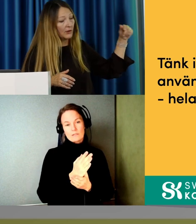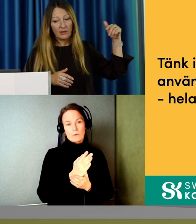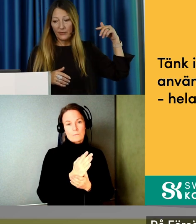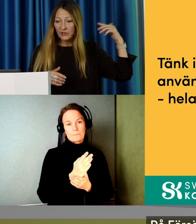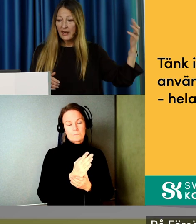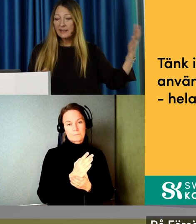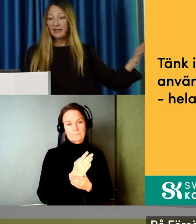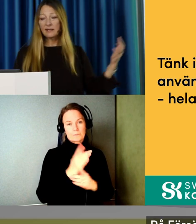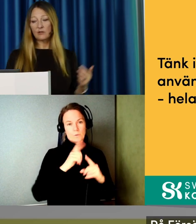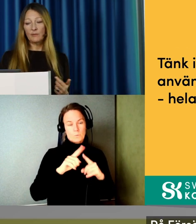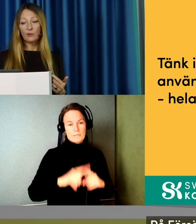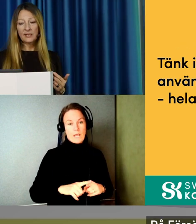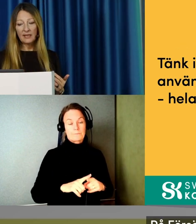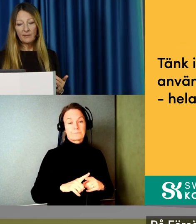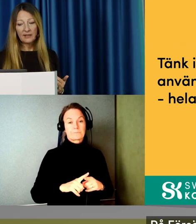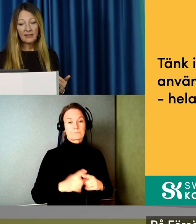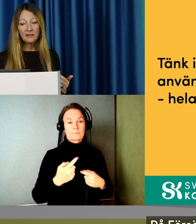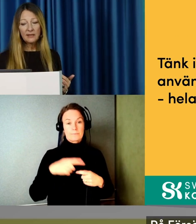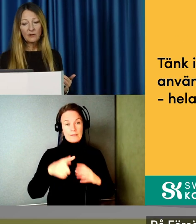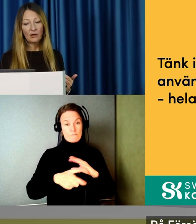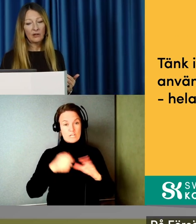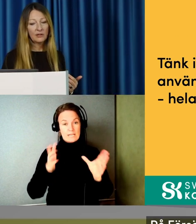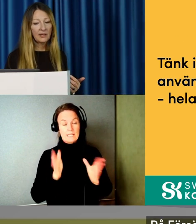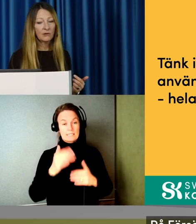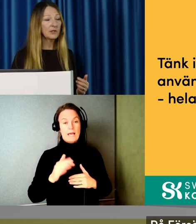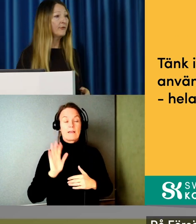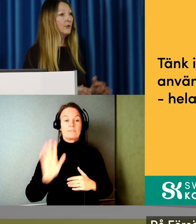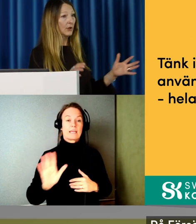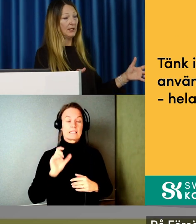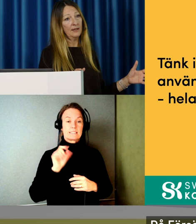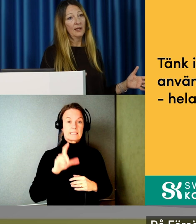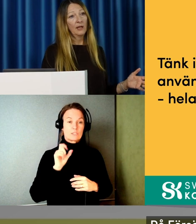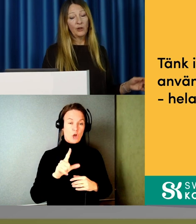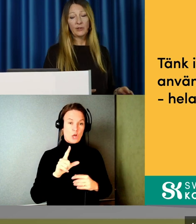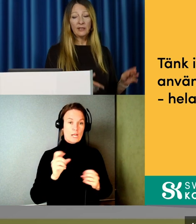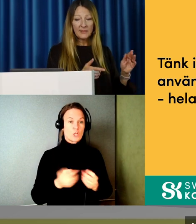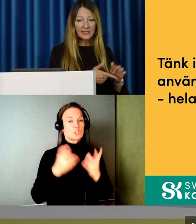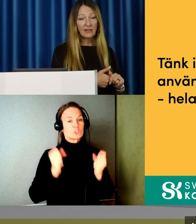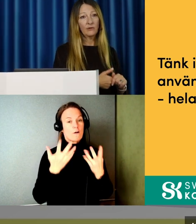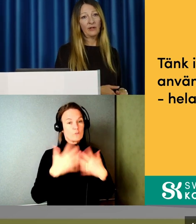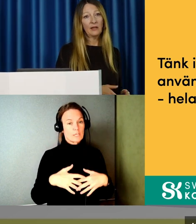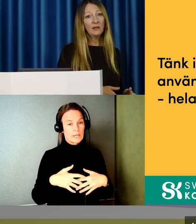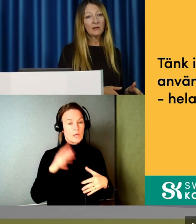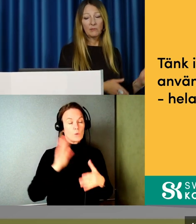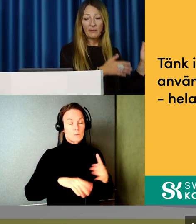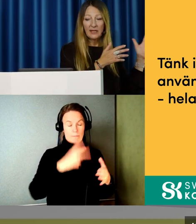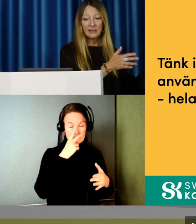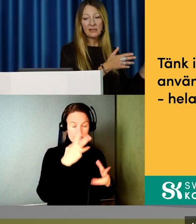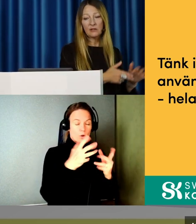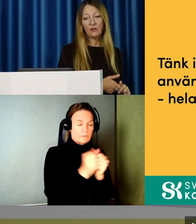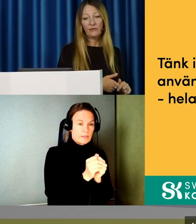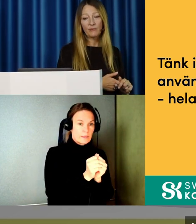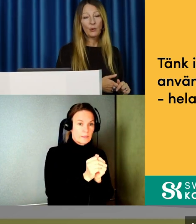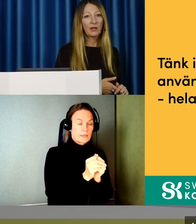Och på Försäkringskassan så har man då bestämt att deras digitala lösningar, de ska funka. Utan att man ser någonting. Med